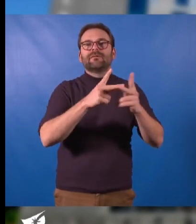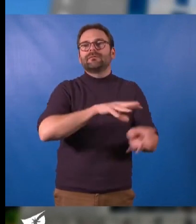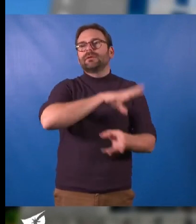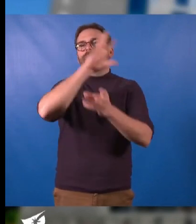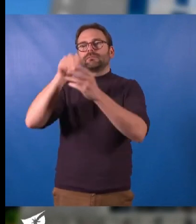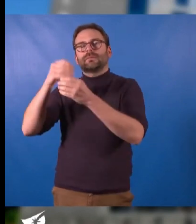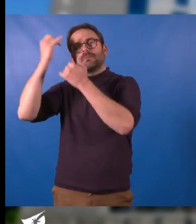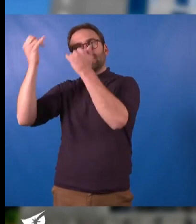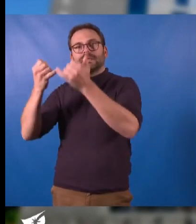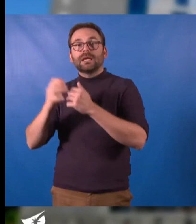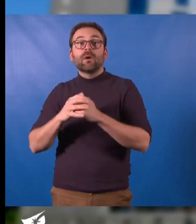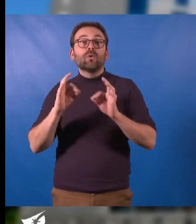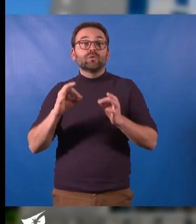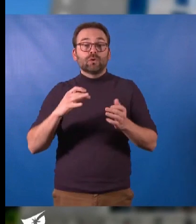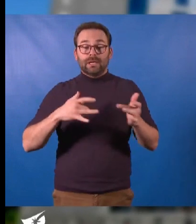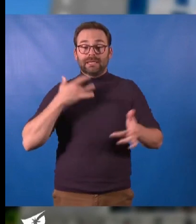place, tout simplement, ce serait pas mal.